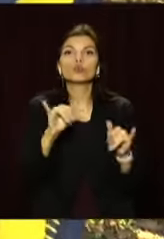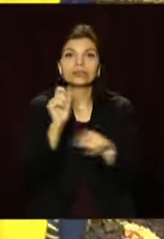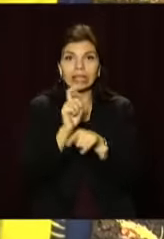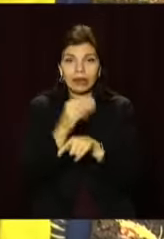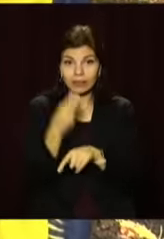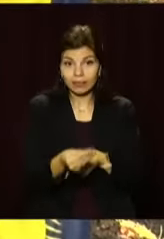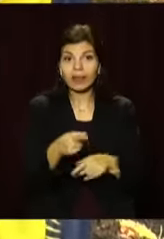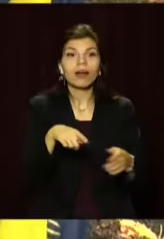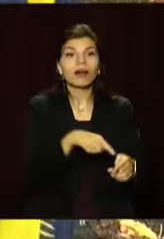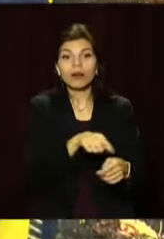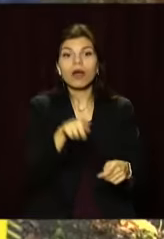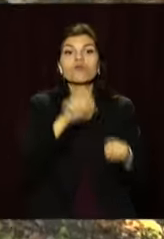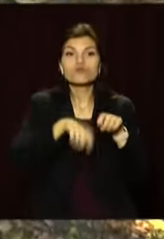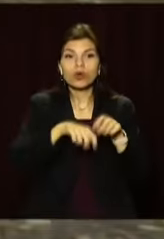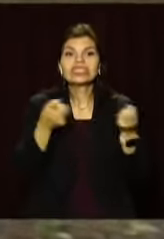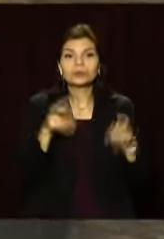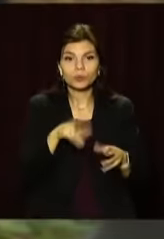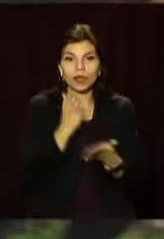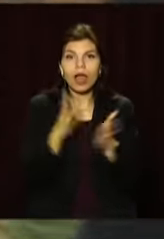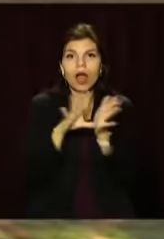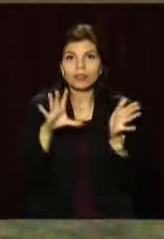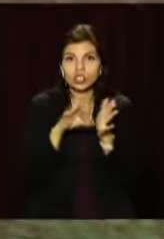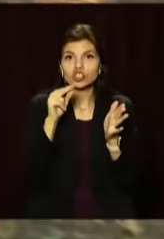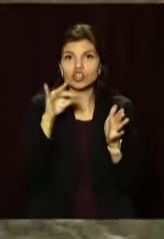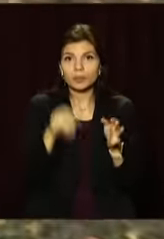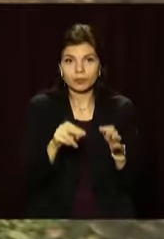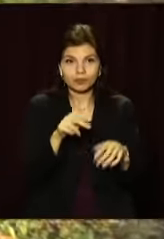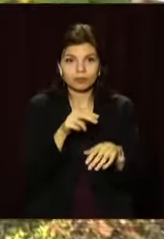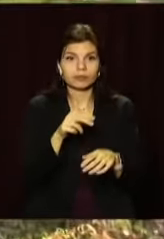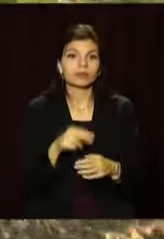Проходження дистанції контролюється спеціальним електронним чіпом.